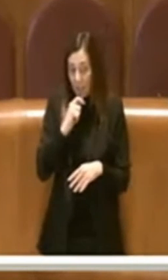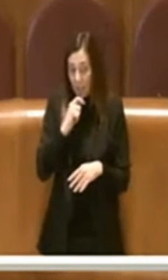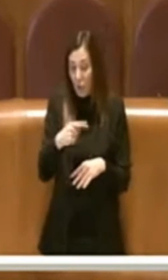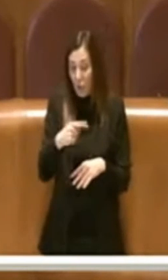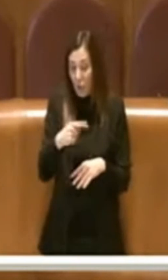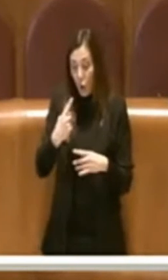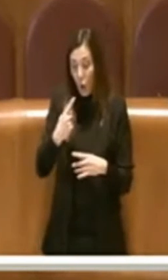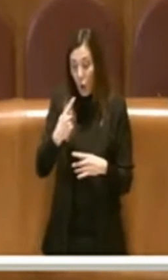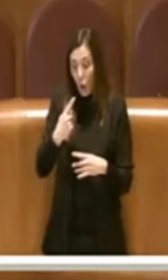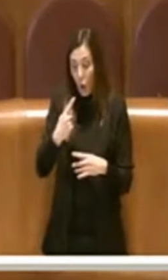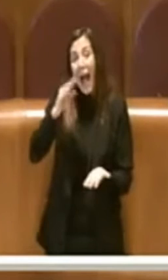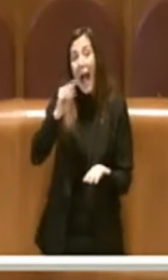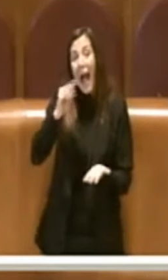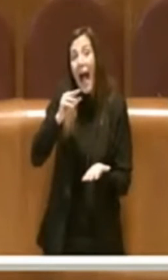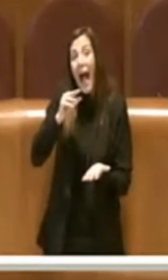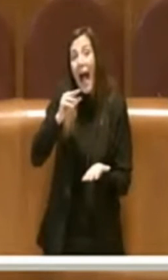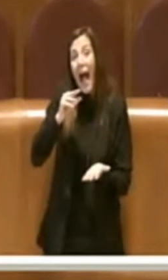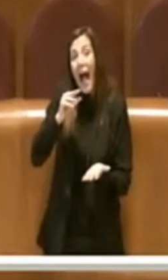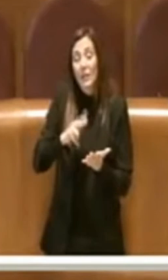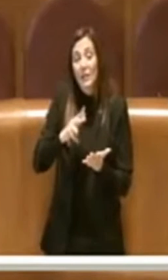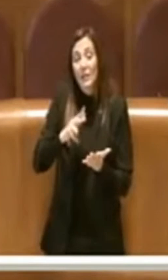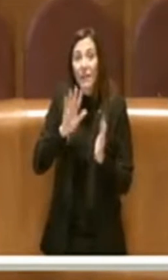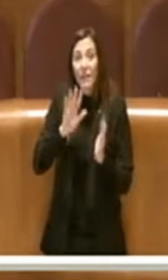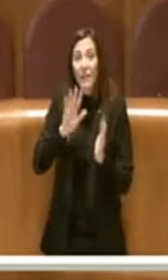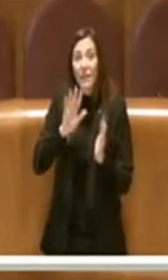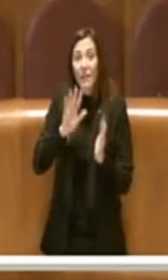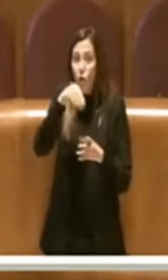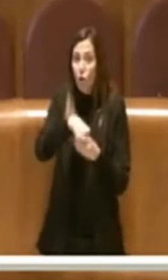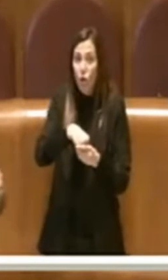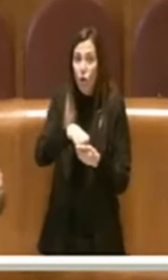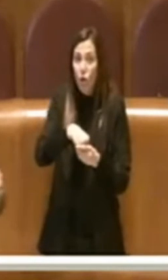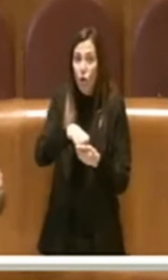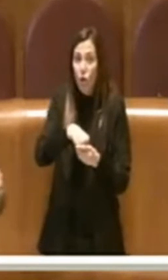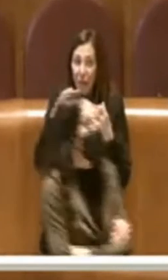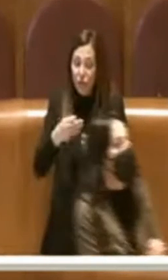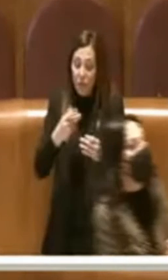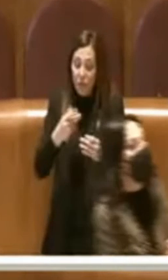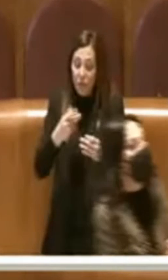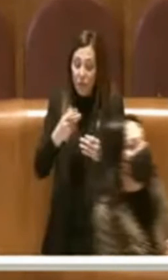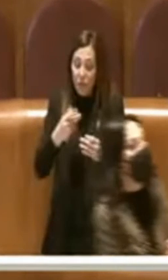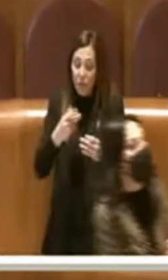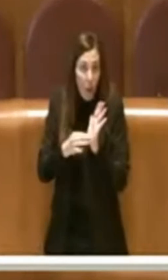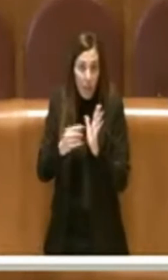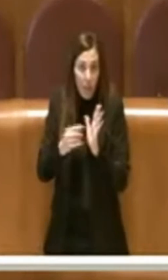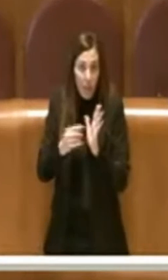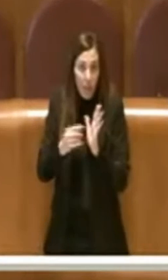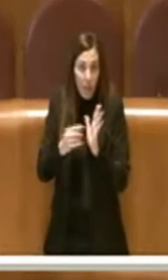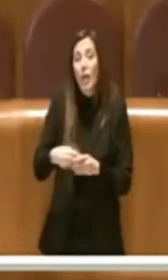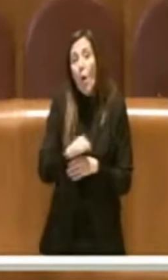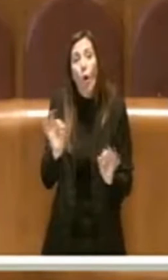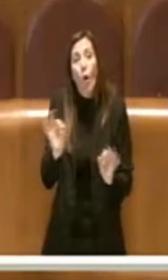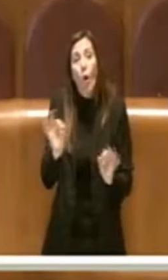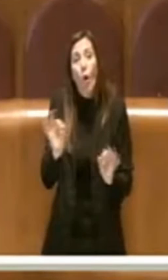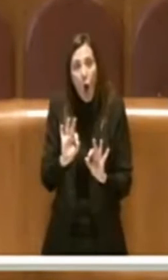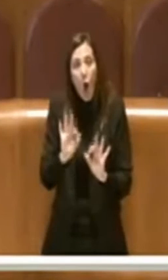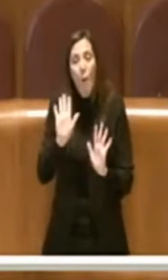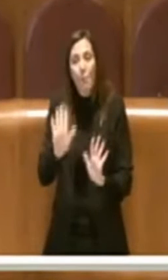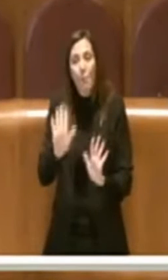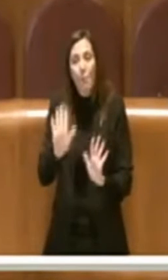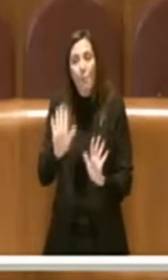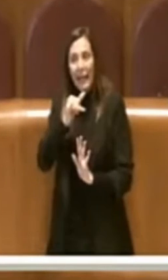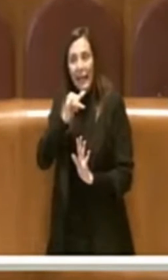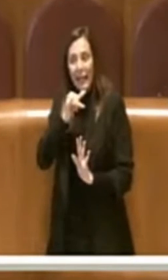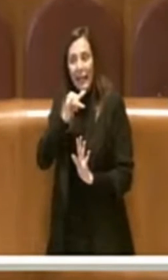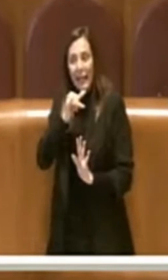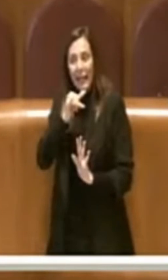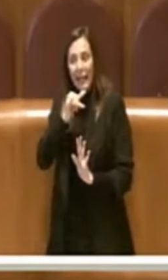attuative e che quindi non fanno parte precisamente di questo regolamento ma ne sono comunque assolutamente richiamati